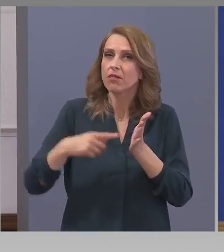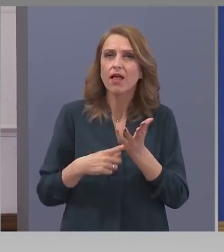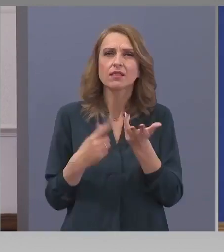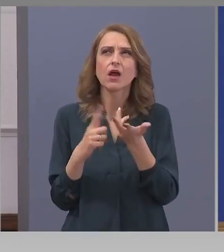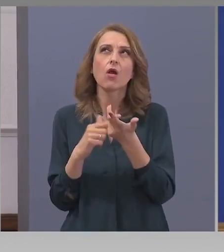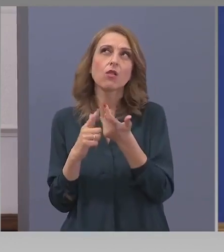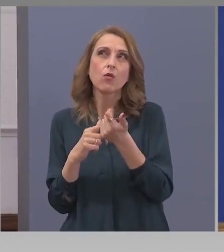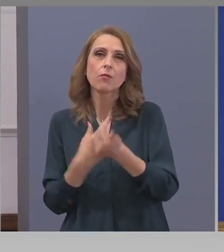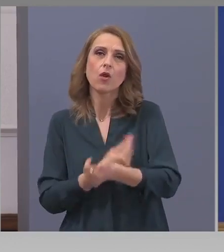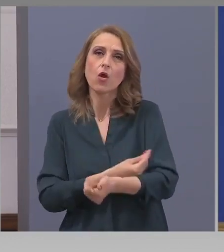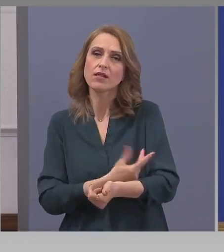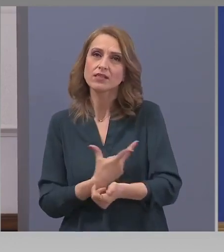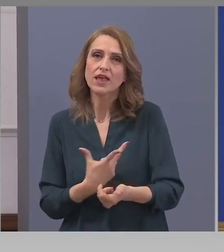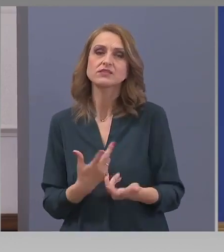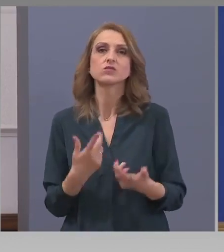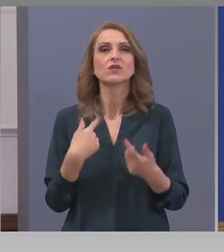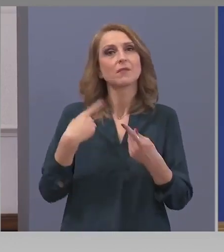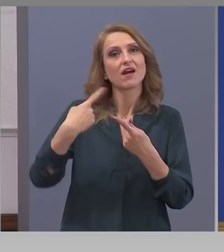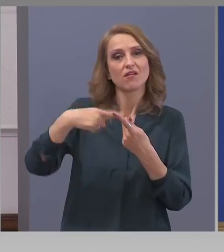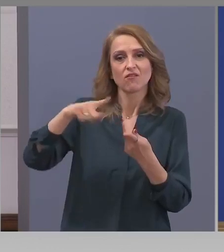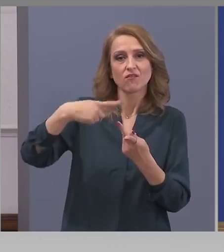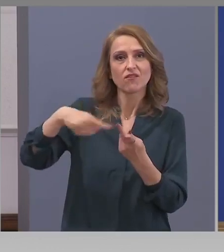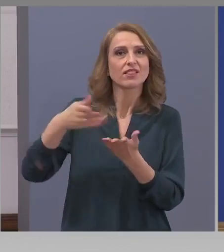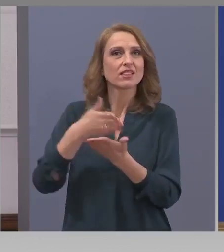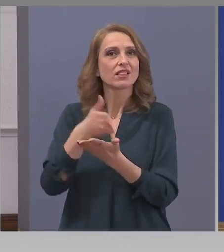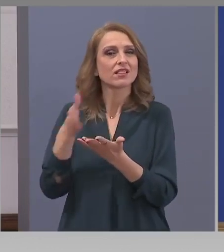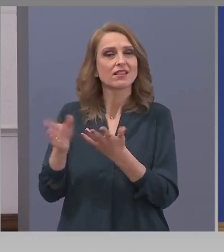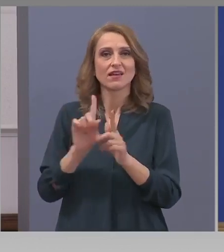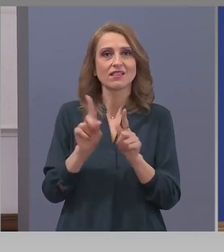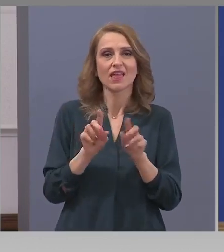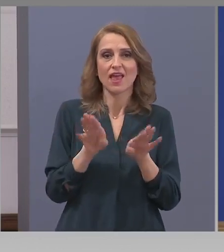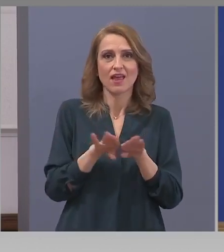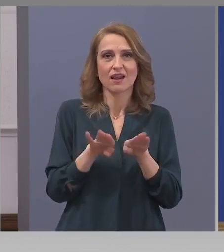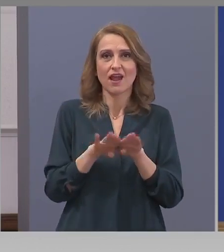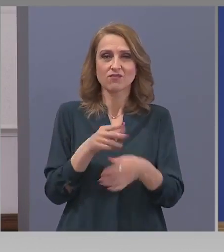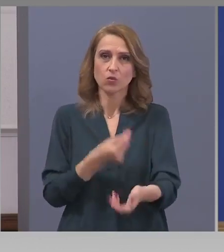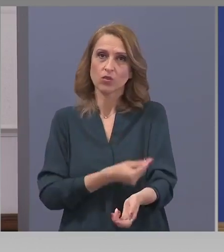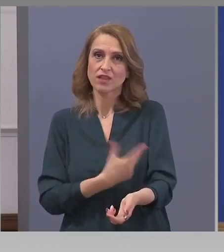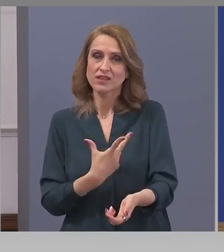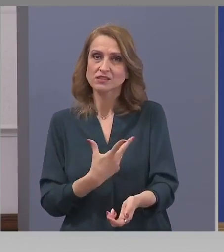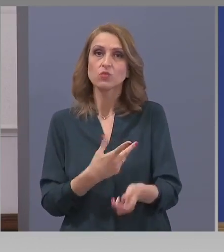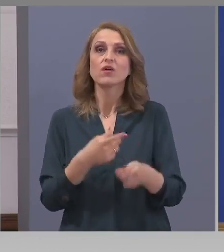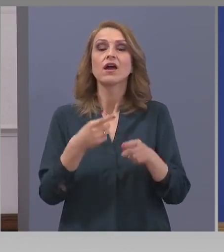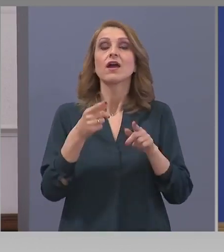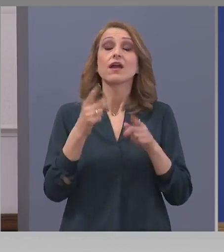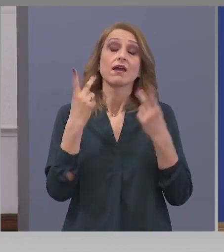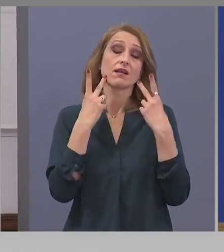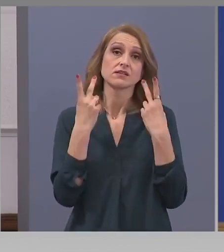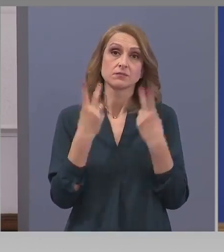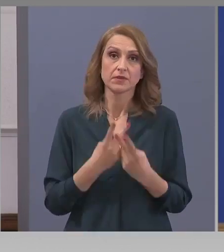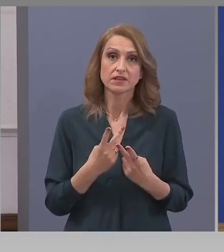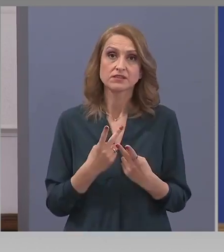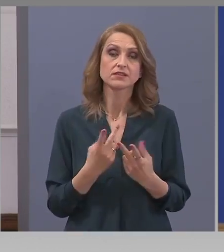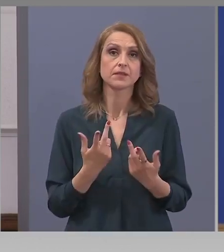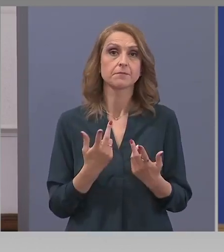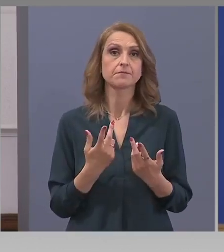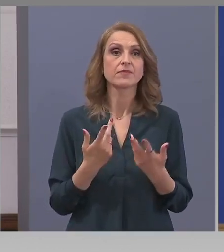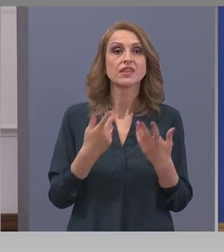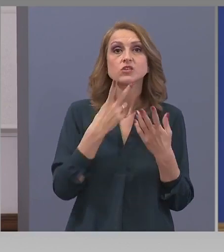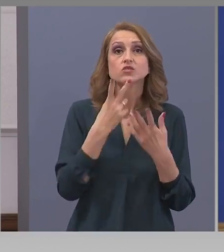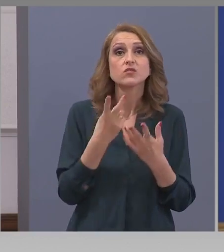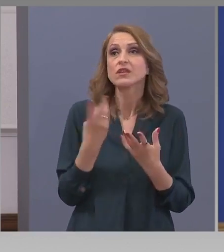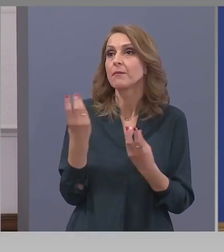Те биват и различни видове и това също ще има значение. Оттам, естествено, и какви